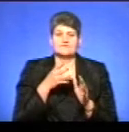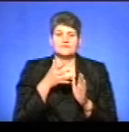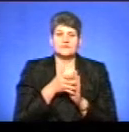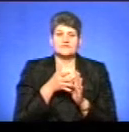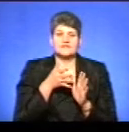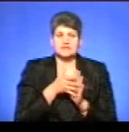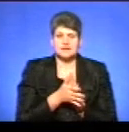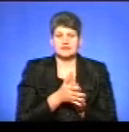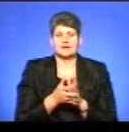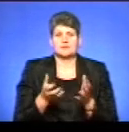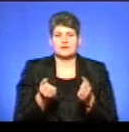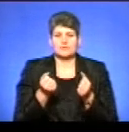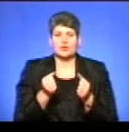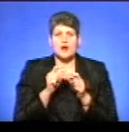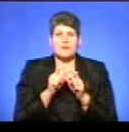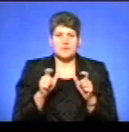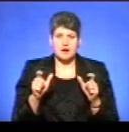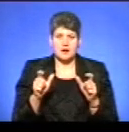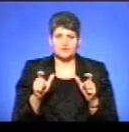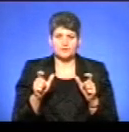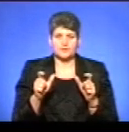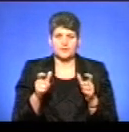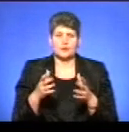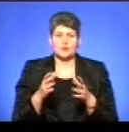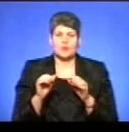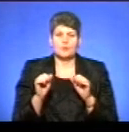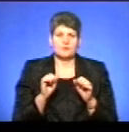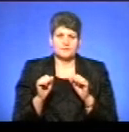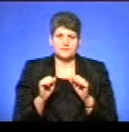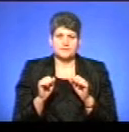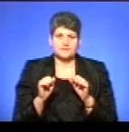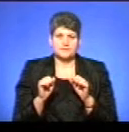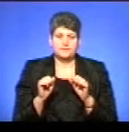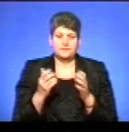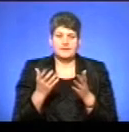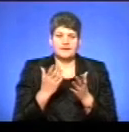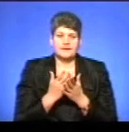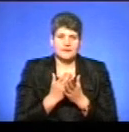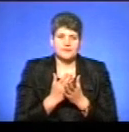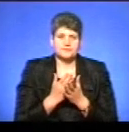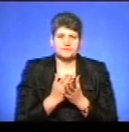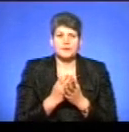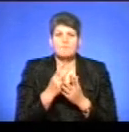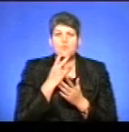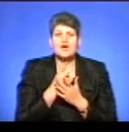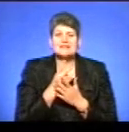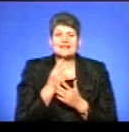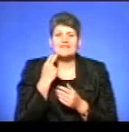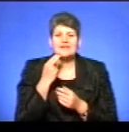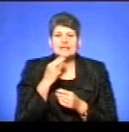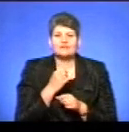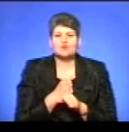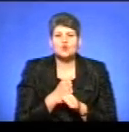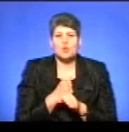фінансових ресурсів. Питома вага видатків на отримання апарату дає показники ефективності